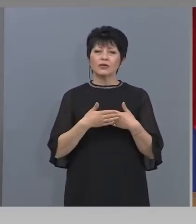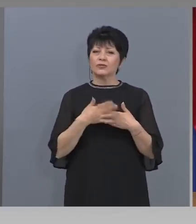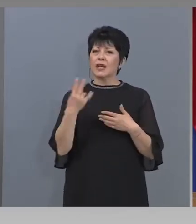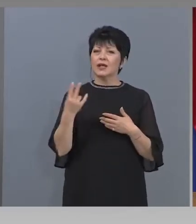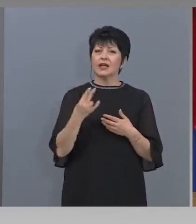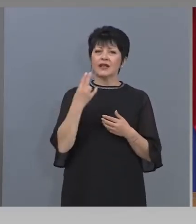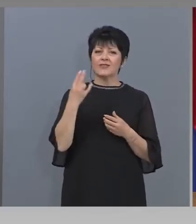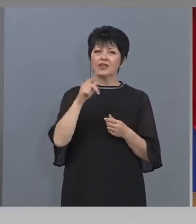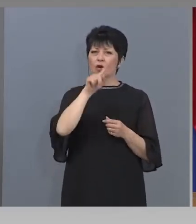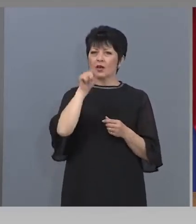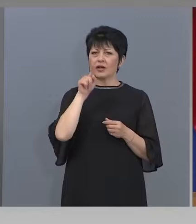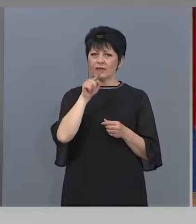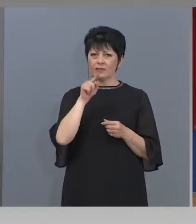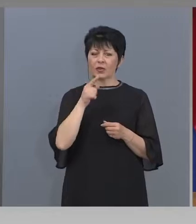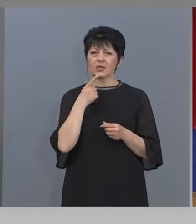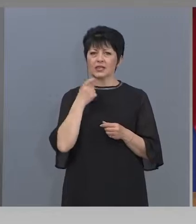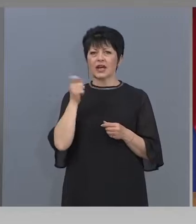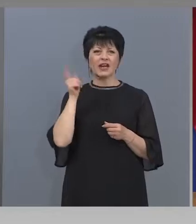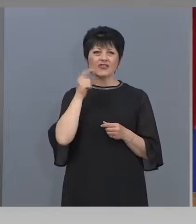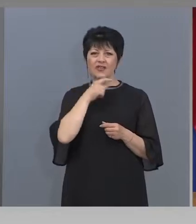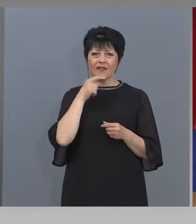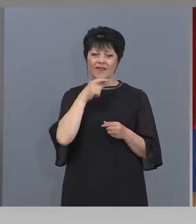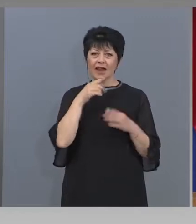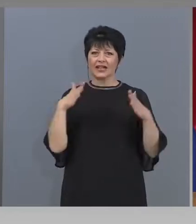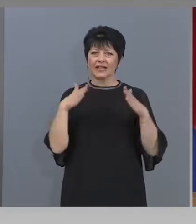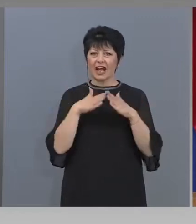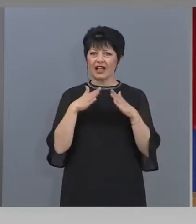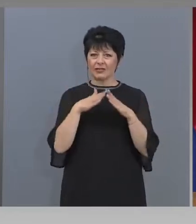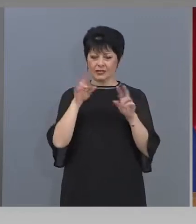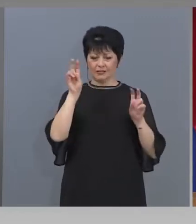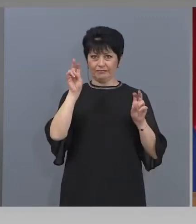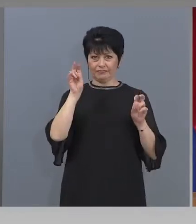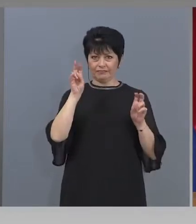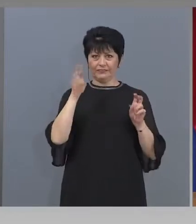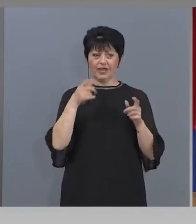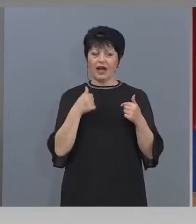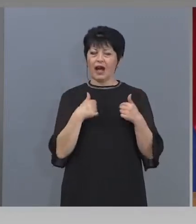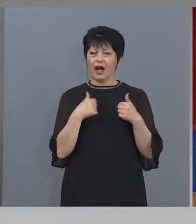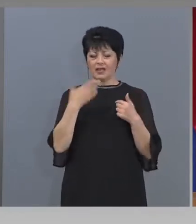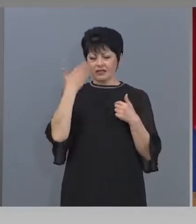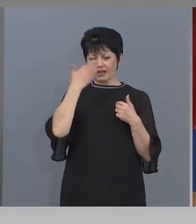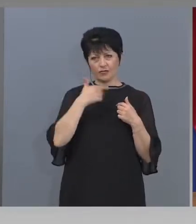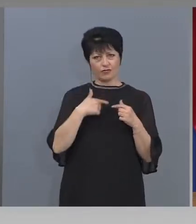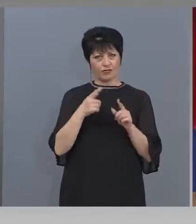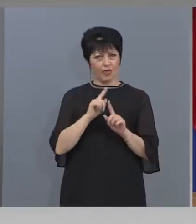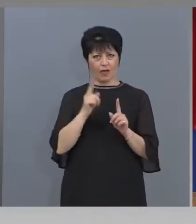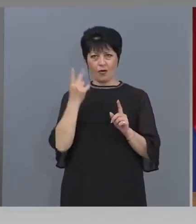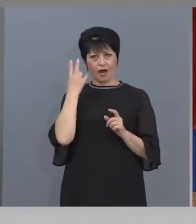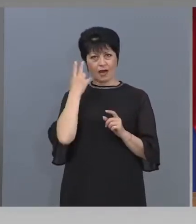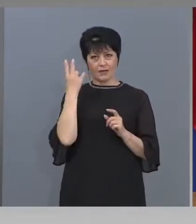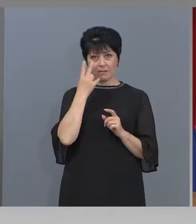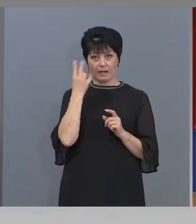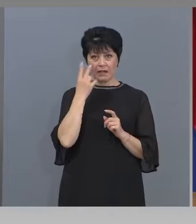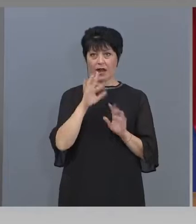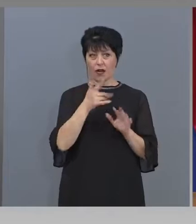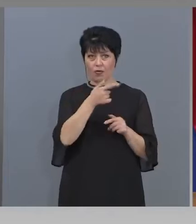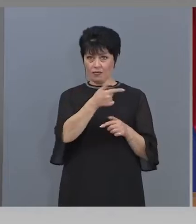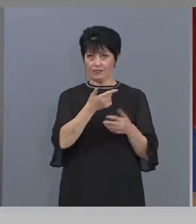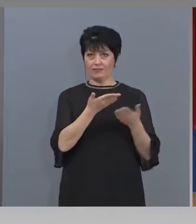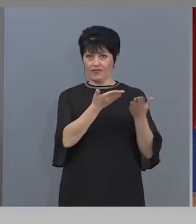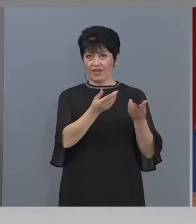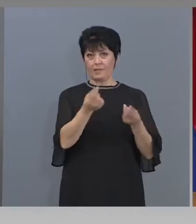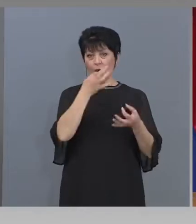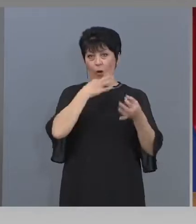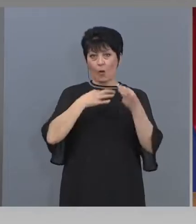втория въпрос за червената къща аз нито разбирам казуса, ако вие ми го обясните, ще го коментирам. Мога да